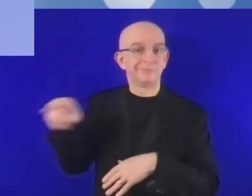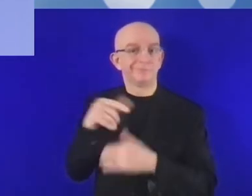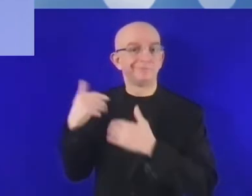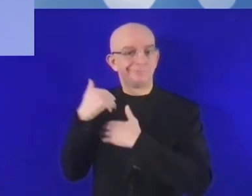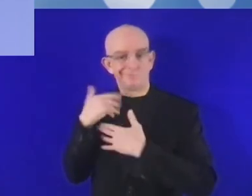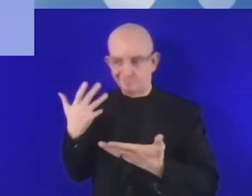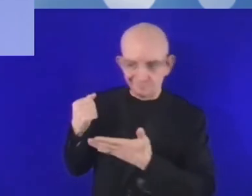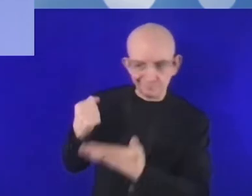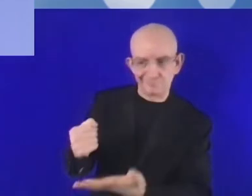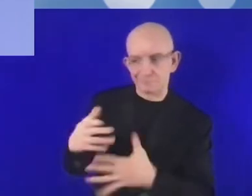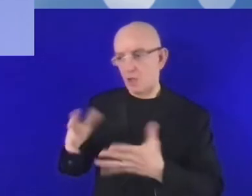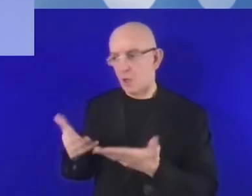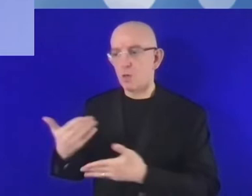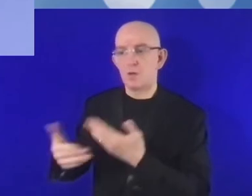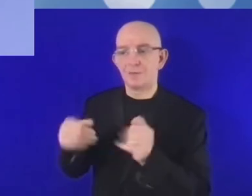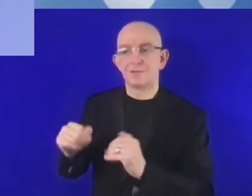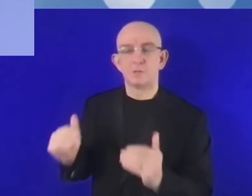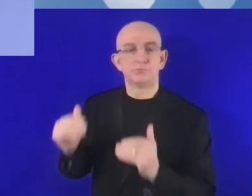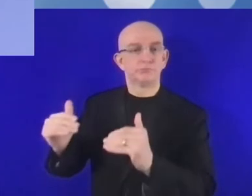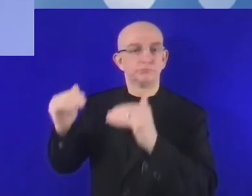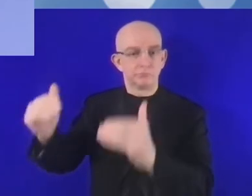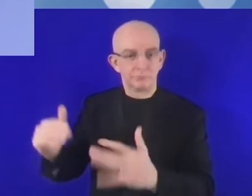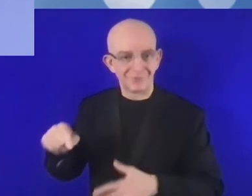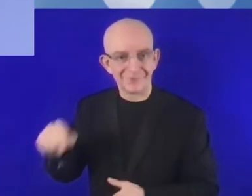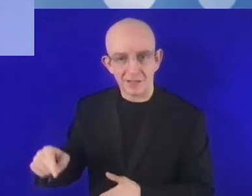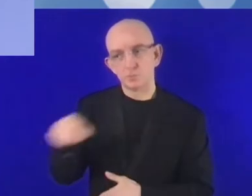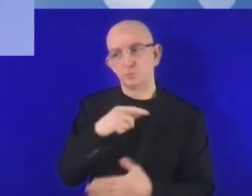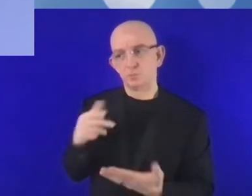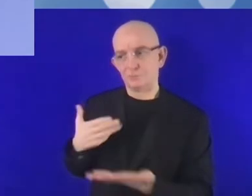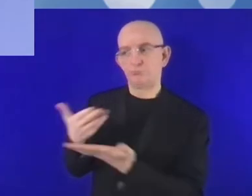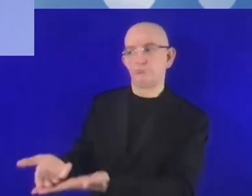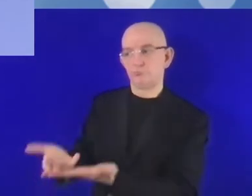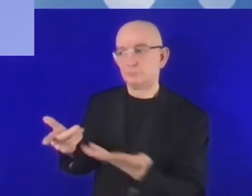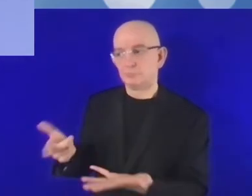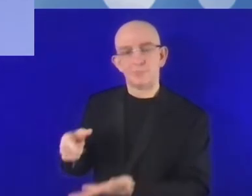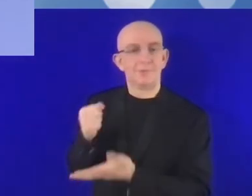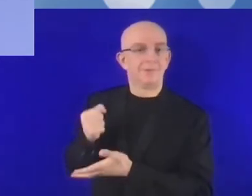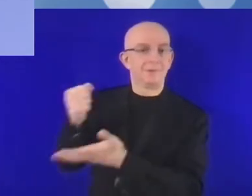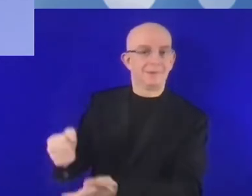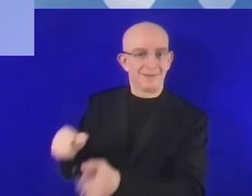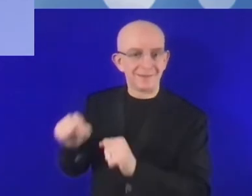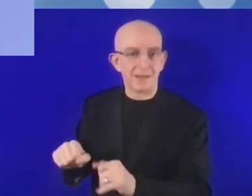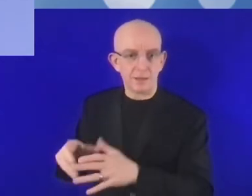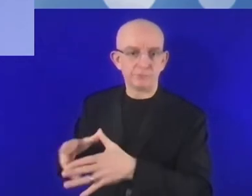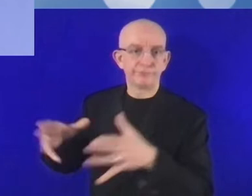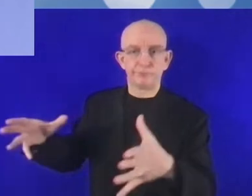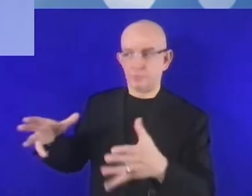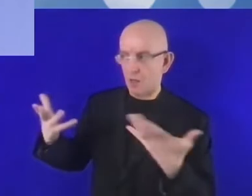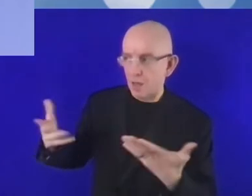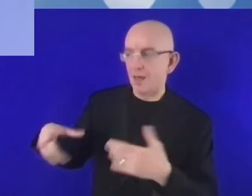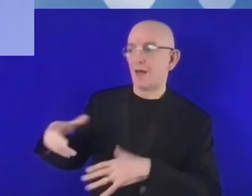że tutaj inwestycje w infrastrukturę energetyczną są także niezwykle ważne.